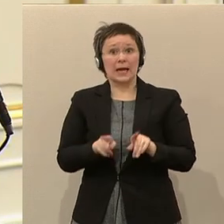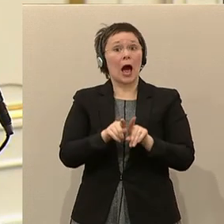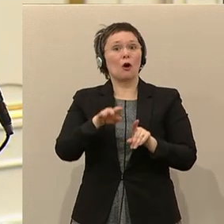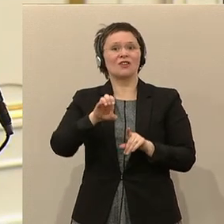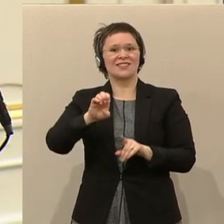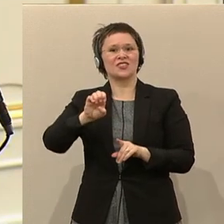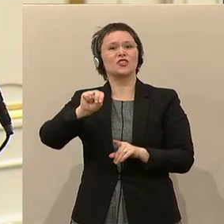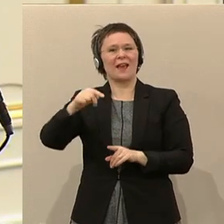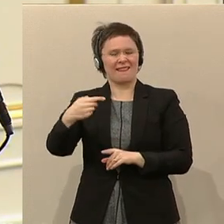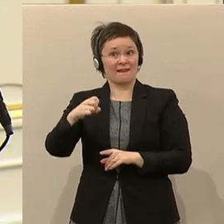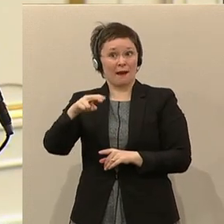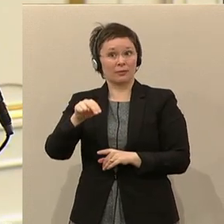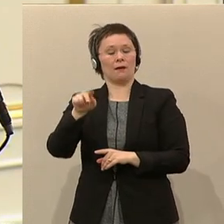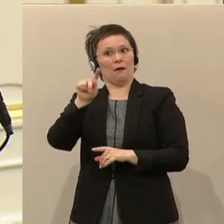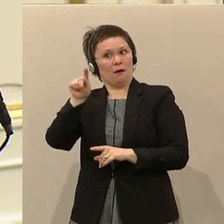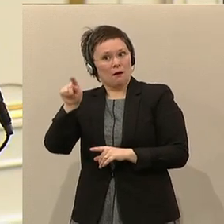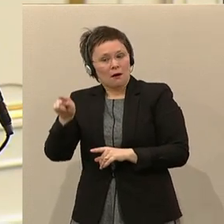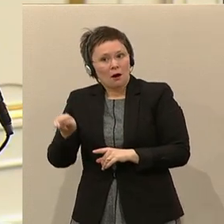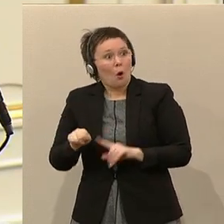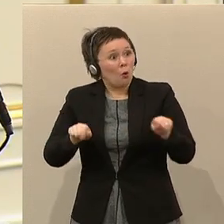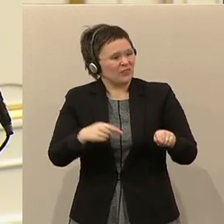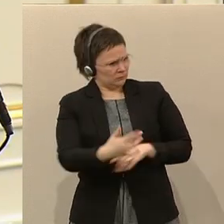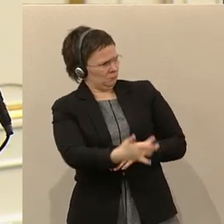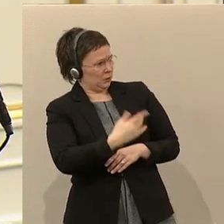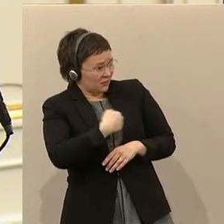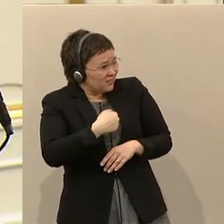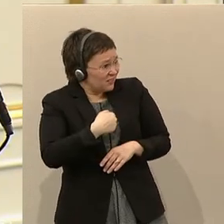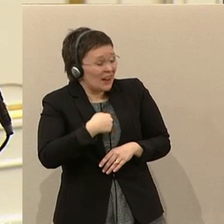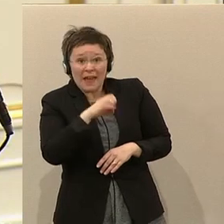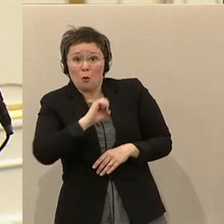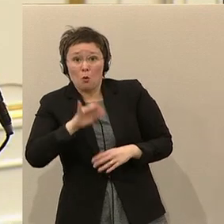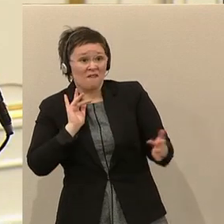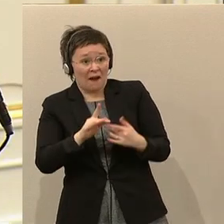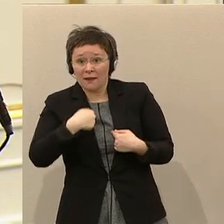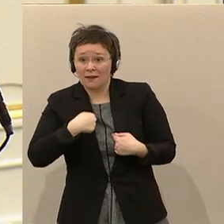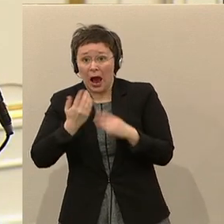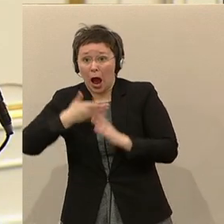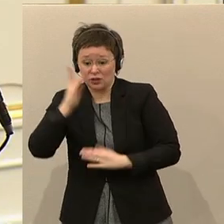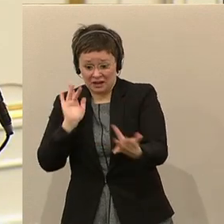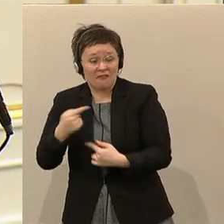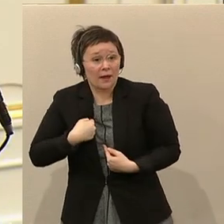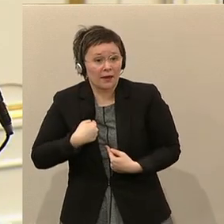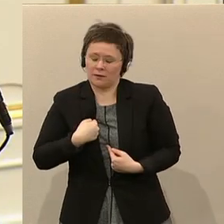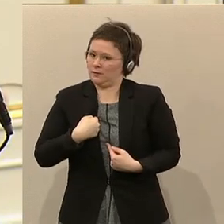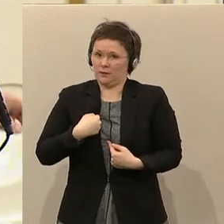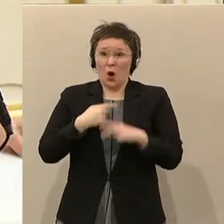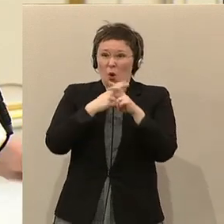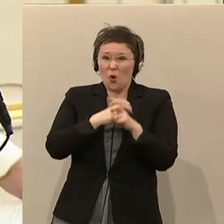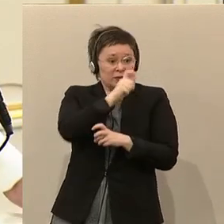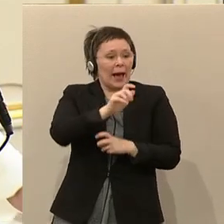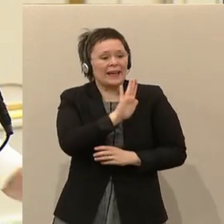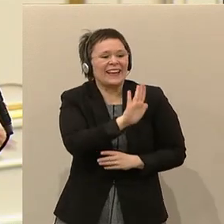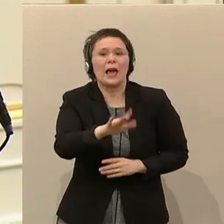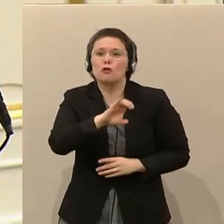EU-feindlich und Sie nennen uns ausländerfeindlich. Damit kümmern wir uns Österreicher, deren Chancen Sie leichtfertig